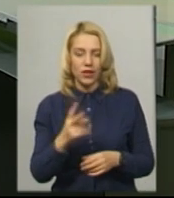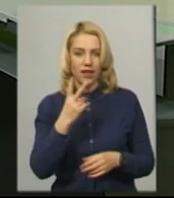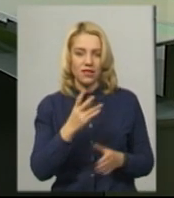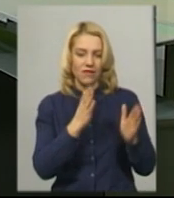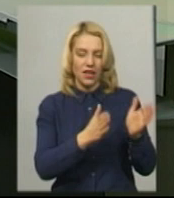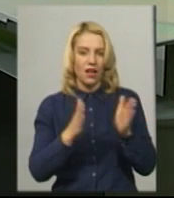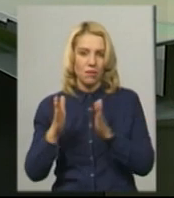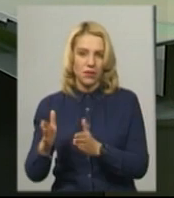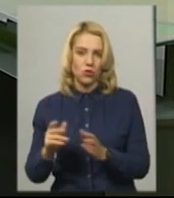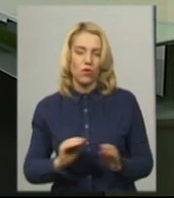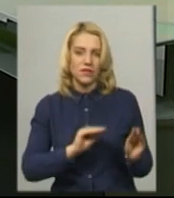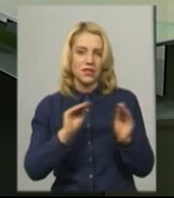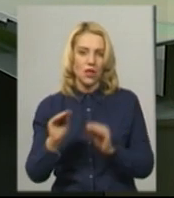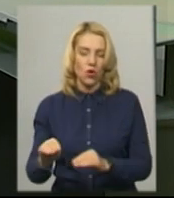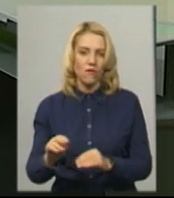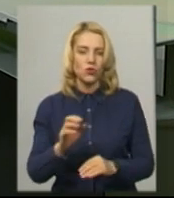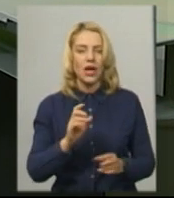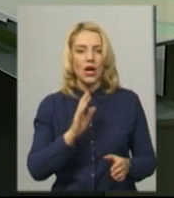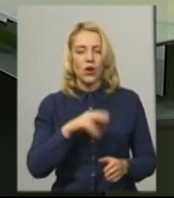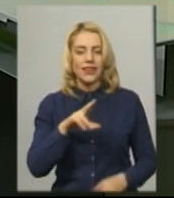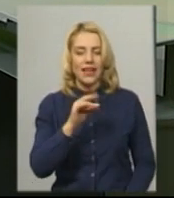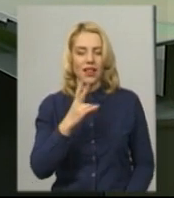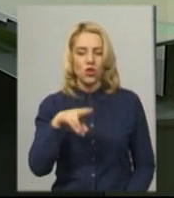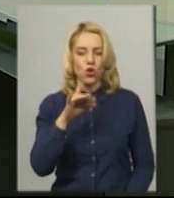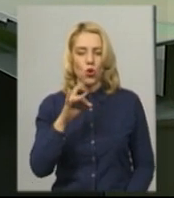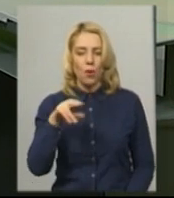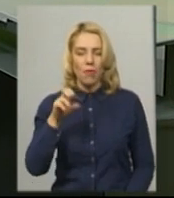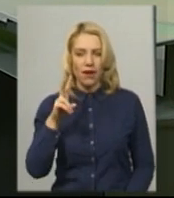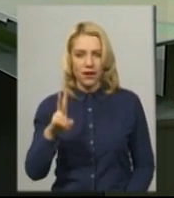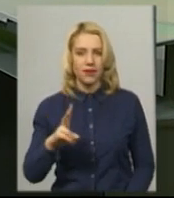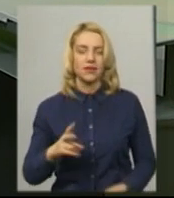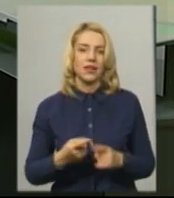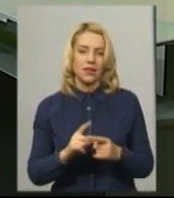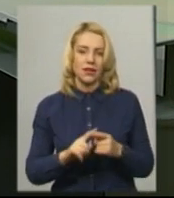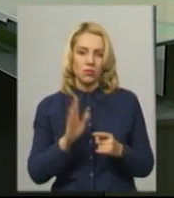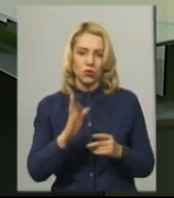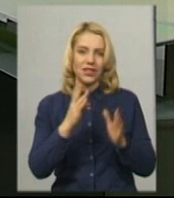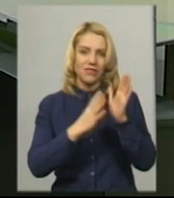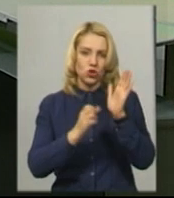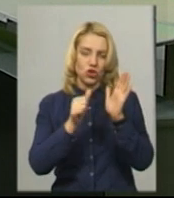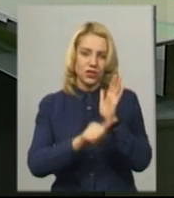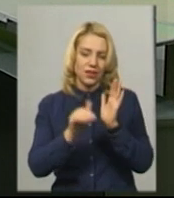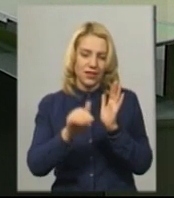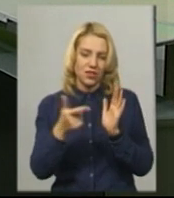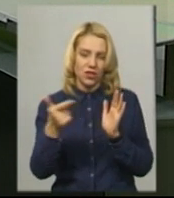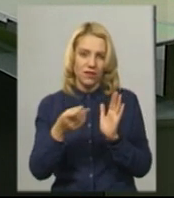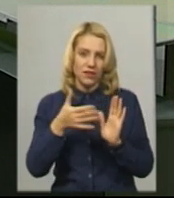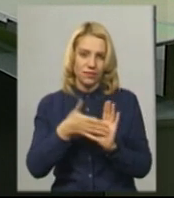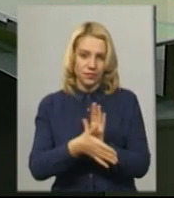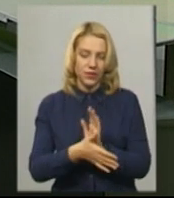Хмельницькому дендропарку Поділля. На його облаштування з міського бюджету надали понад 600 тисяч гривень, каже Тетяна Циб.